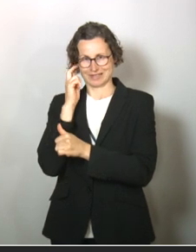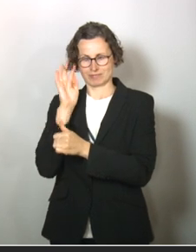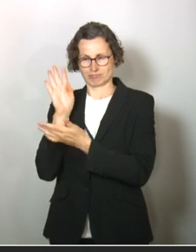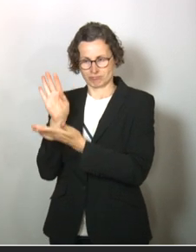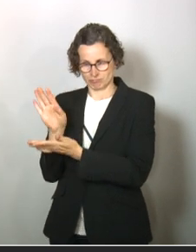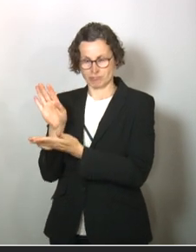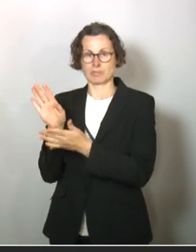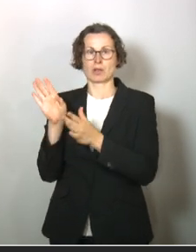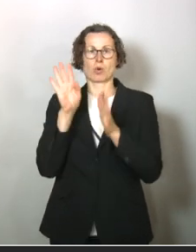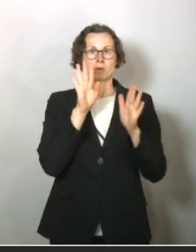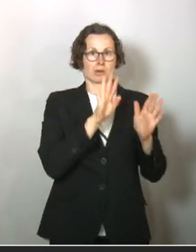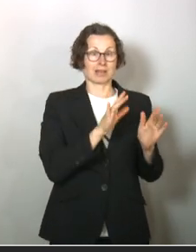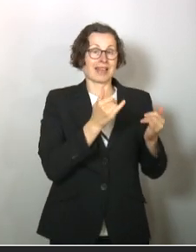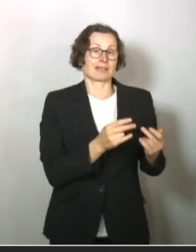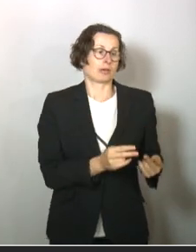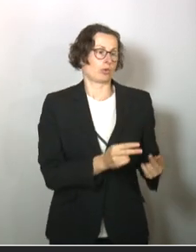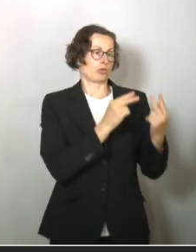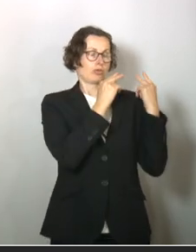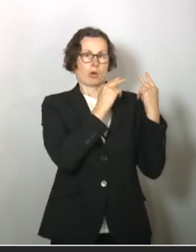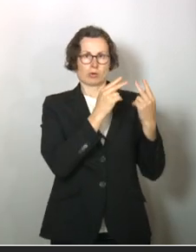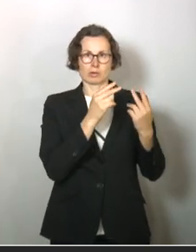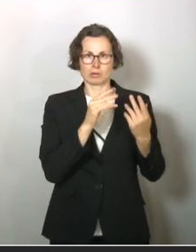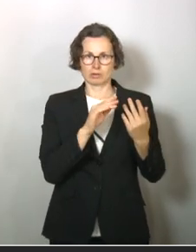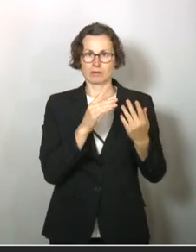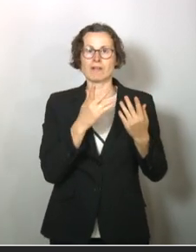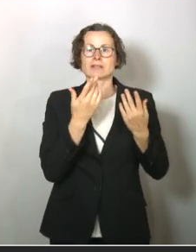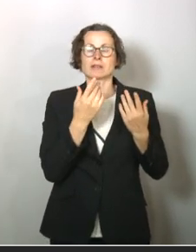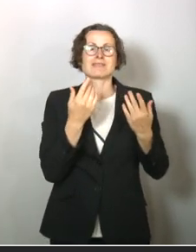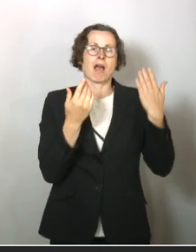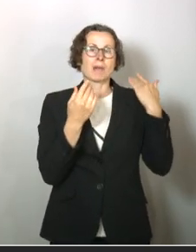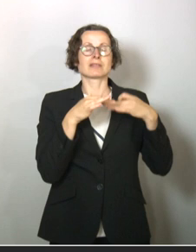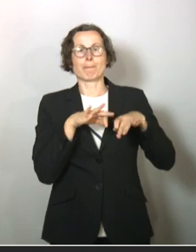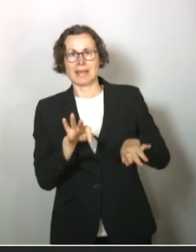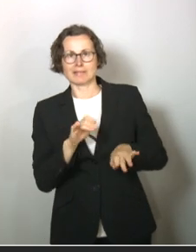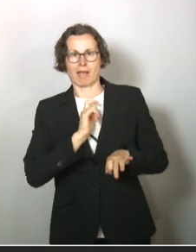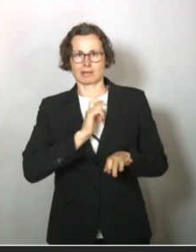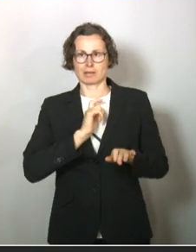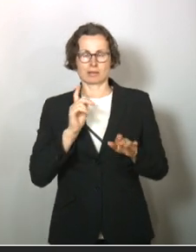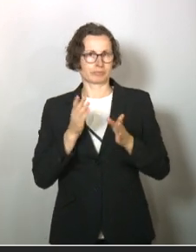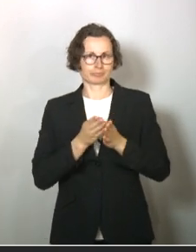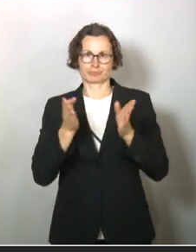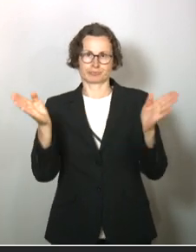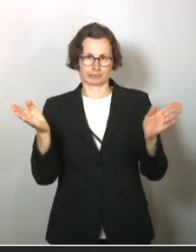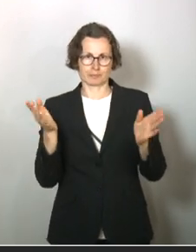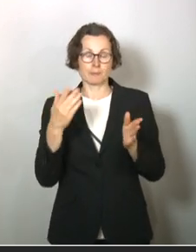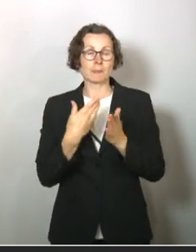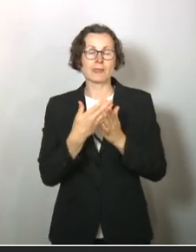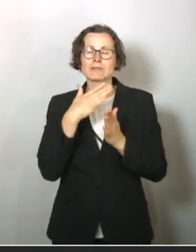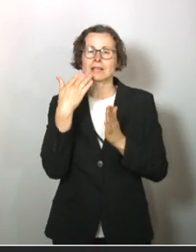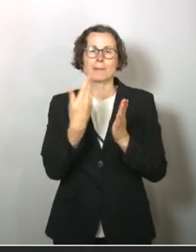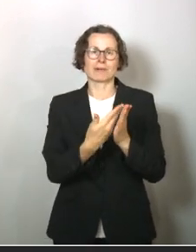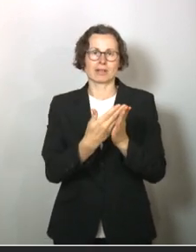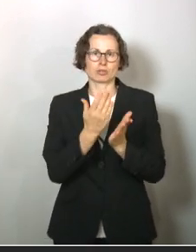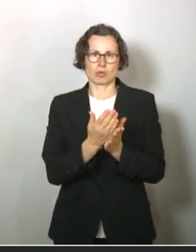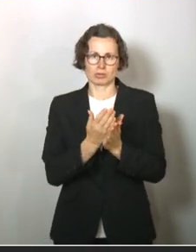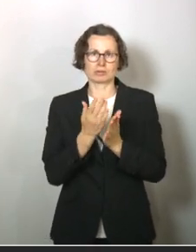und was wäre richtig gewesen. Das klafft manchmal weit auseinander. Und es gibt viele Indizien dafür, dass das